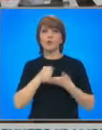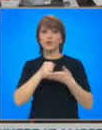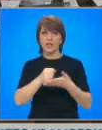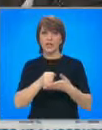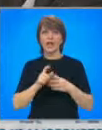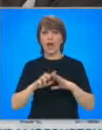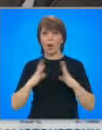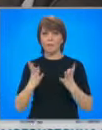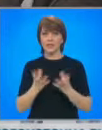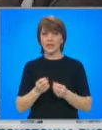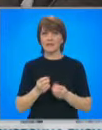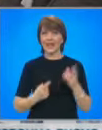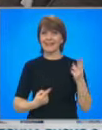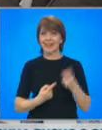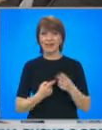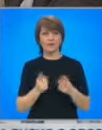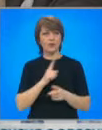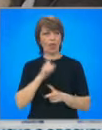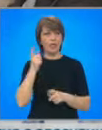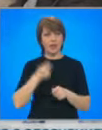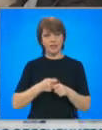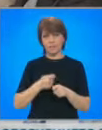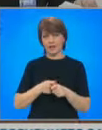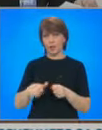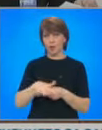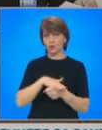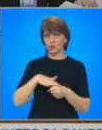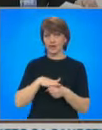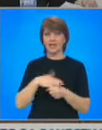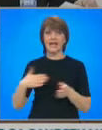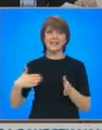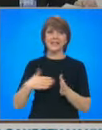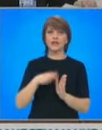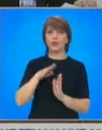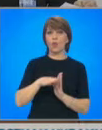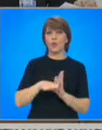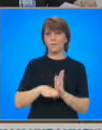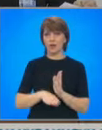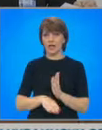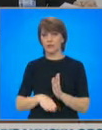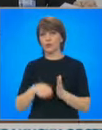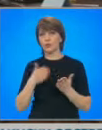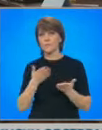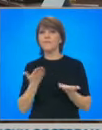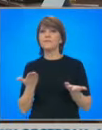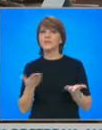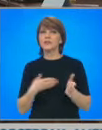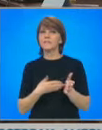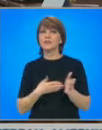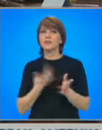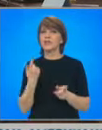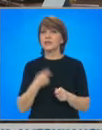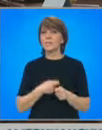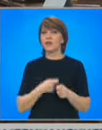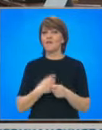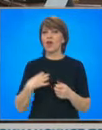обществената телевизия не е изработен, обосновано срещу намалението се обявих от опозицията с аргумент, че се създава